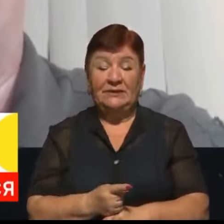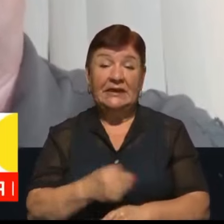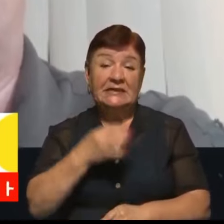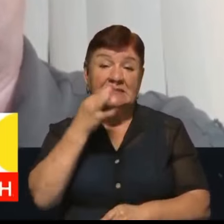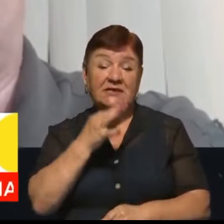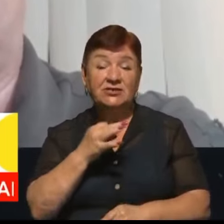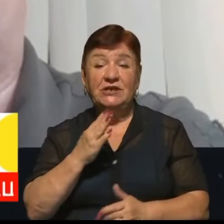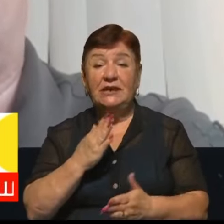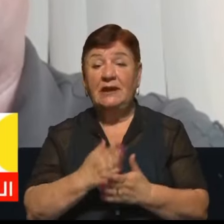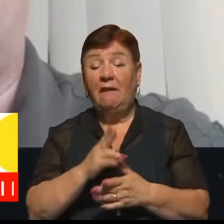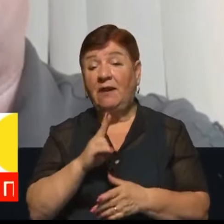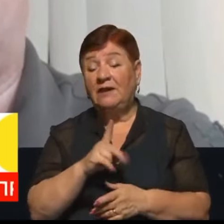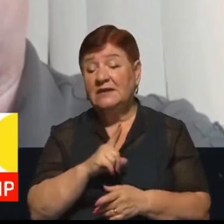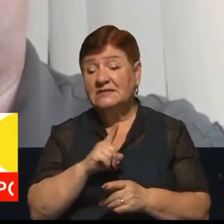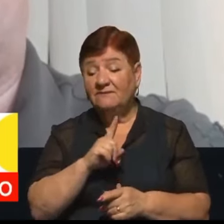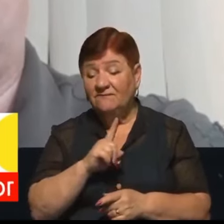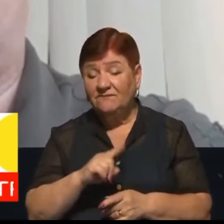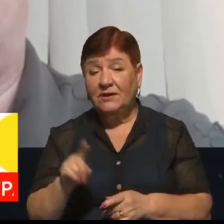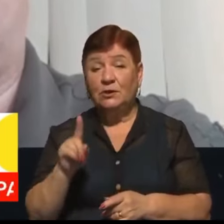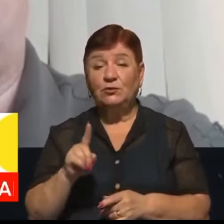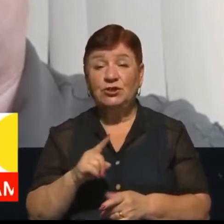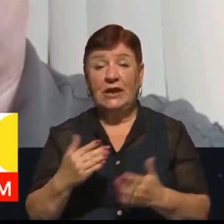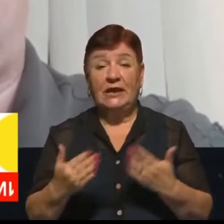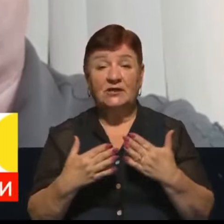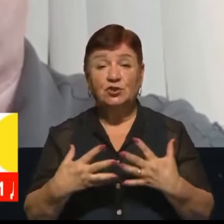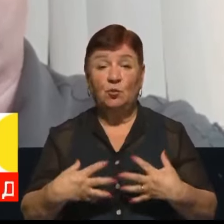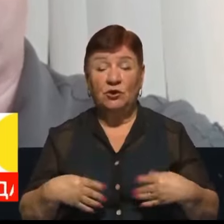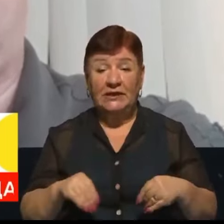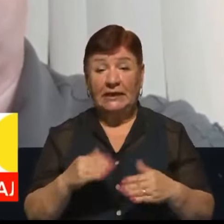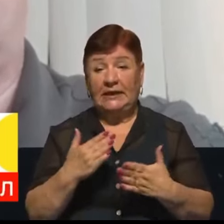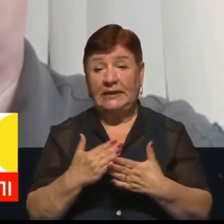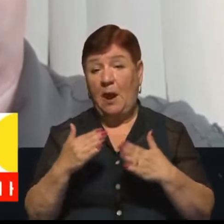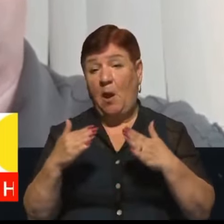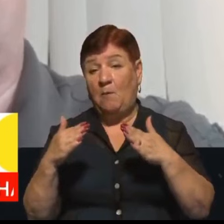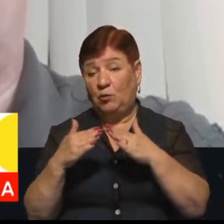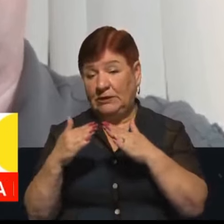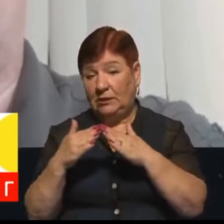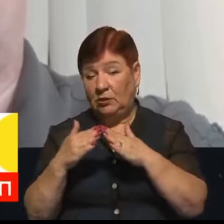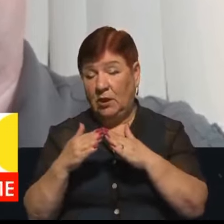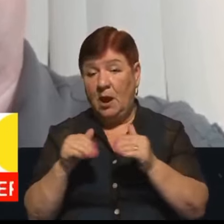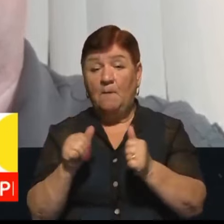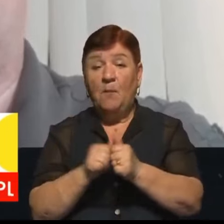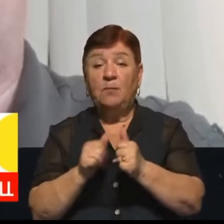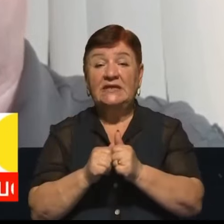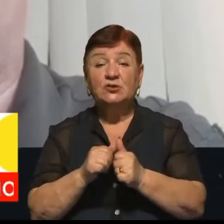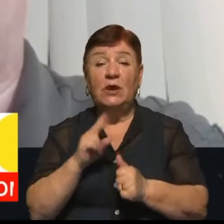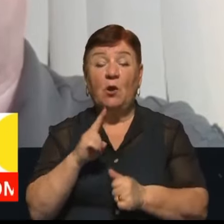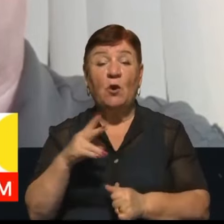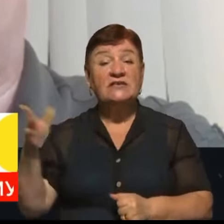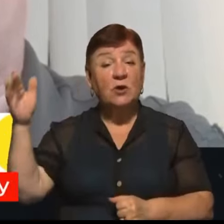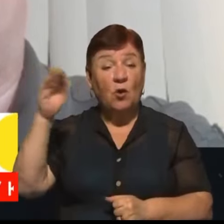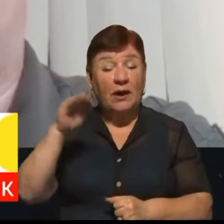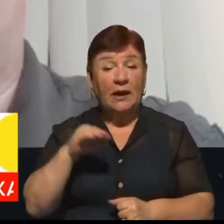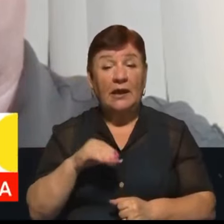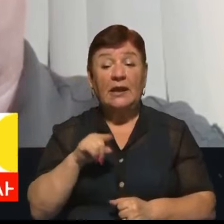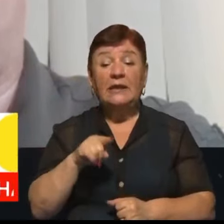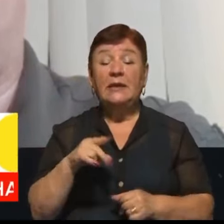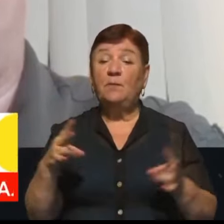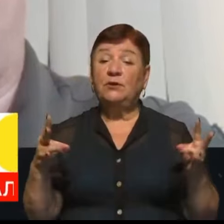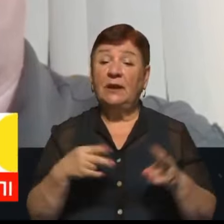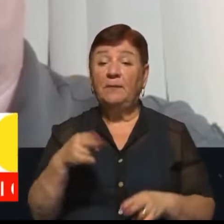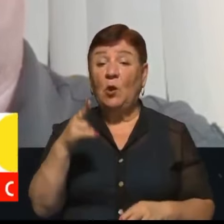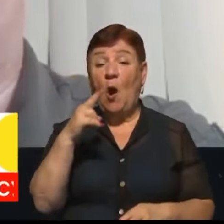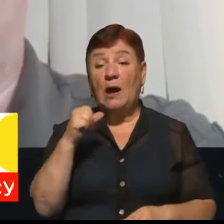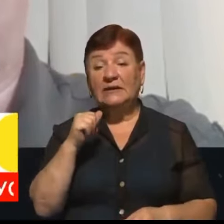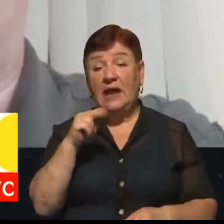є якісь виключення, до прикладу, якщо у родини є будинок поблизу якоїсь гори, і їм потрібно на дачу, так би